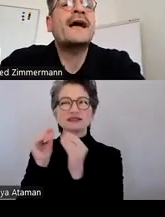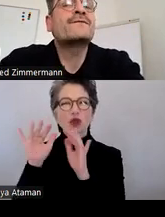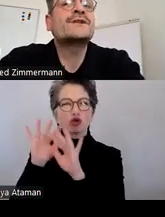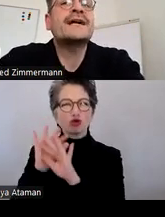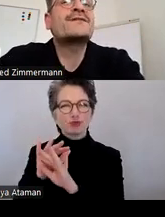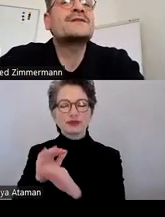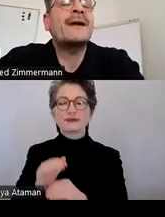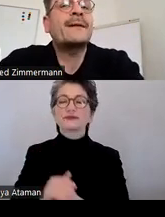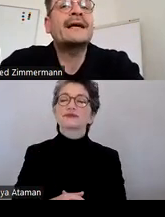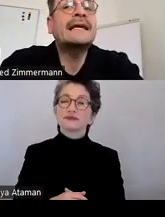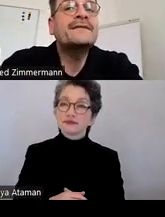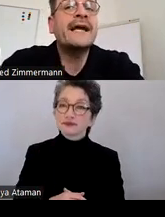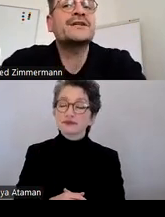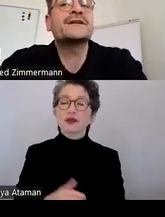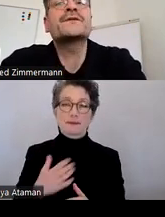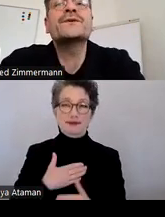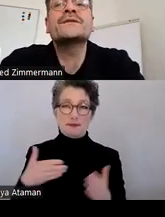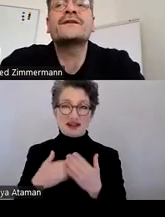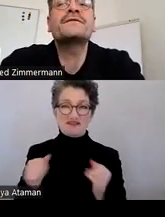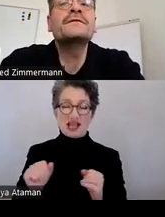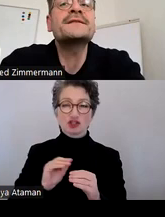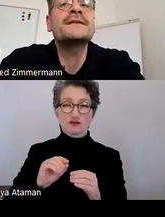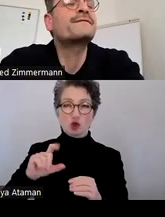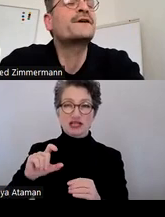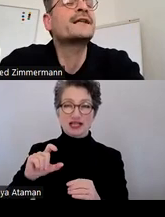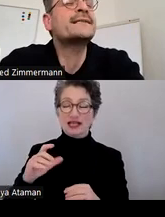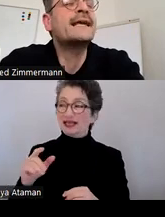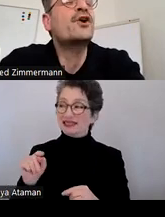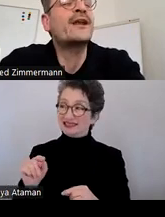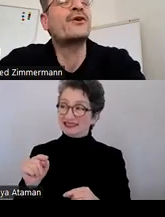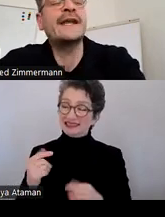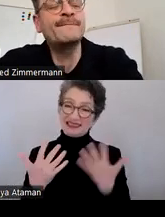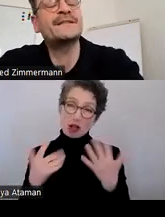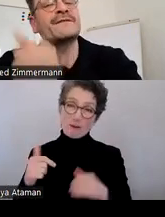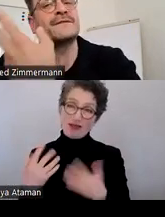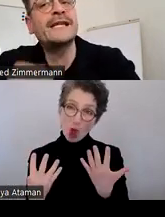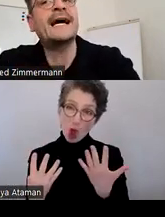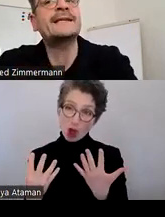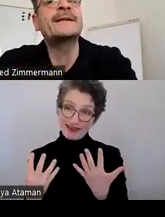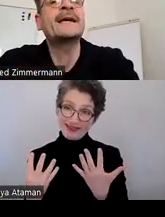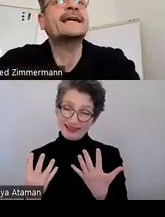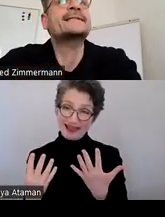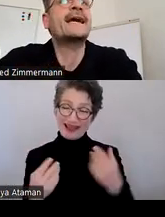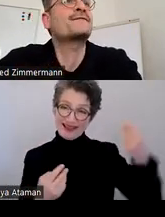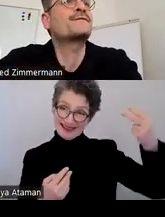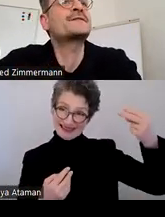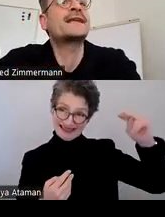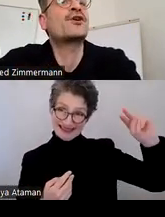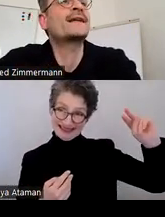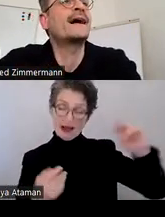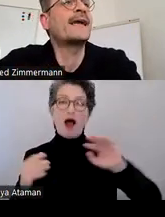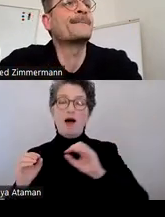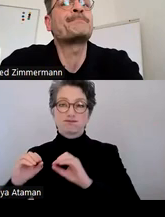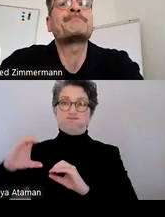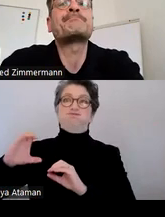insofern wird also aus meiner barrierefreien Schriftgröße von 10,9, die wir vorhin hatten, jetzt eine 15